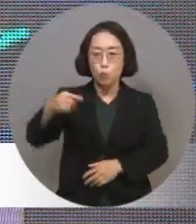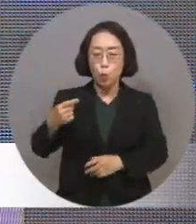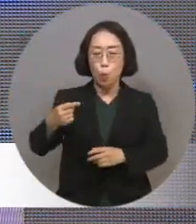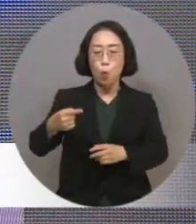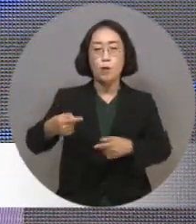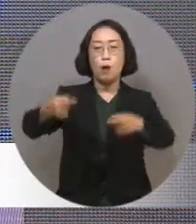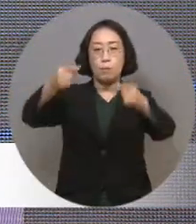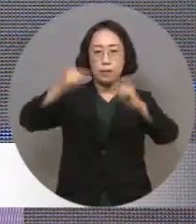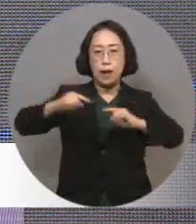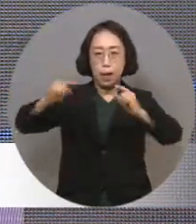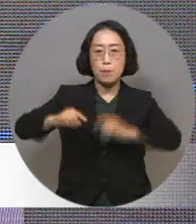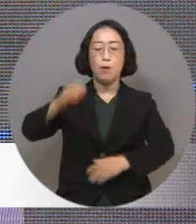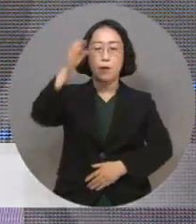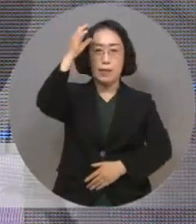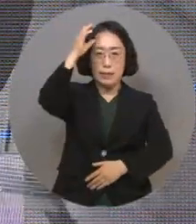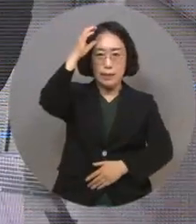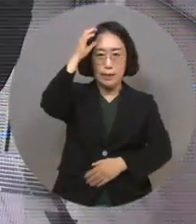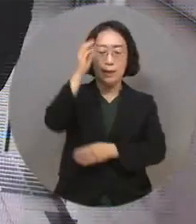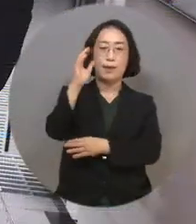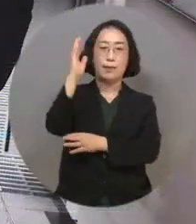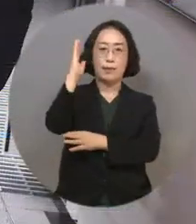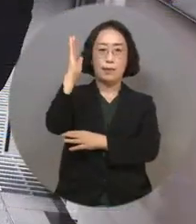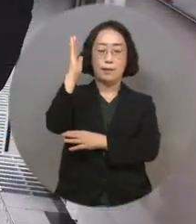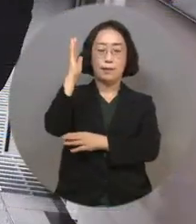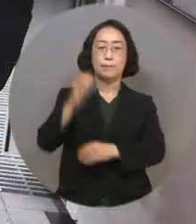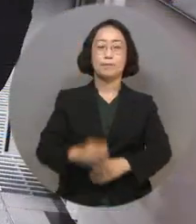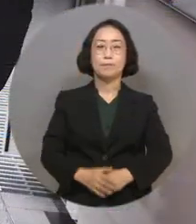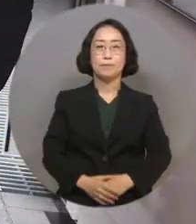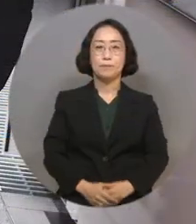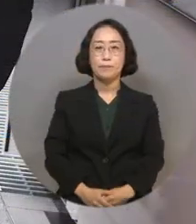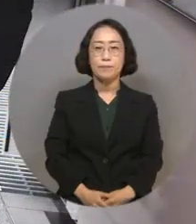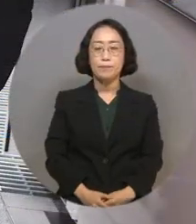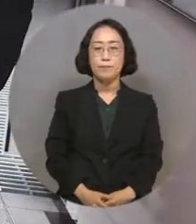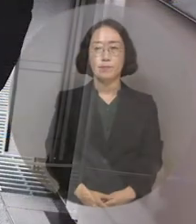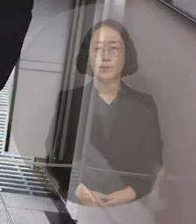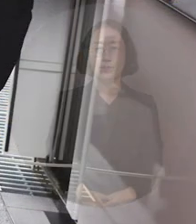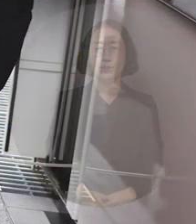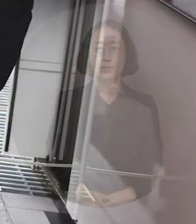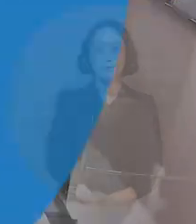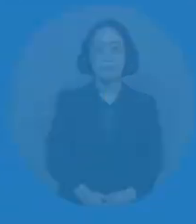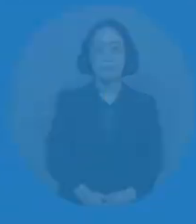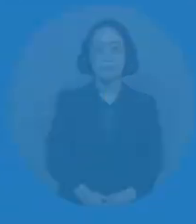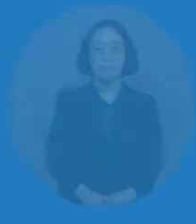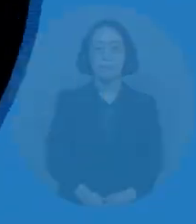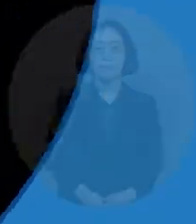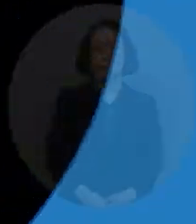참여하길 기대한다고 말했습니다. 복지TV 뉴스 김주은입니다.